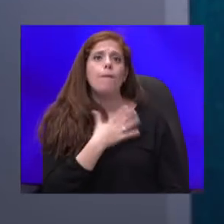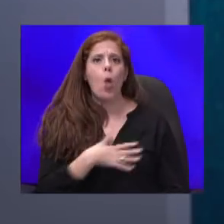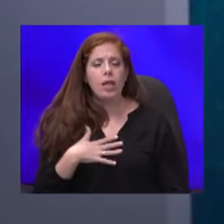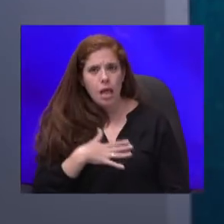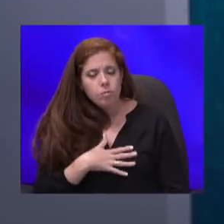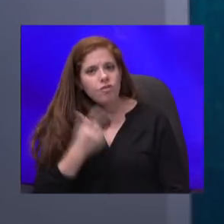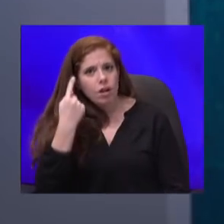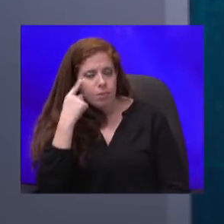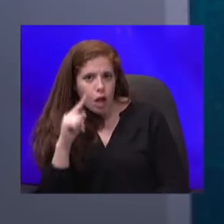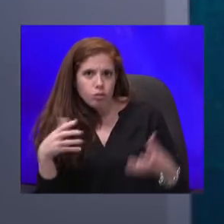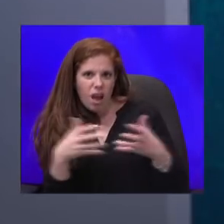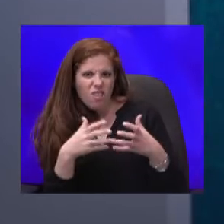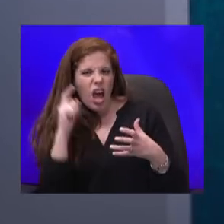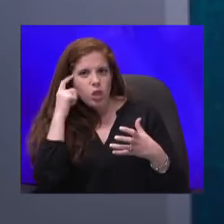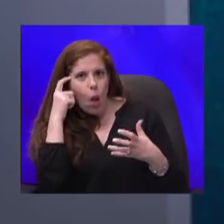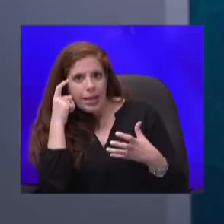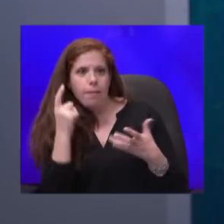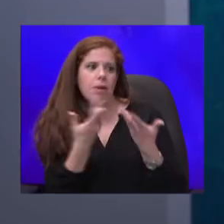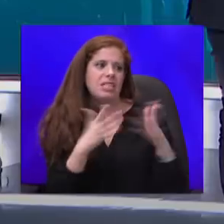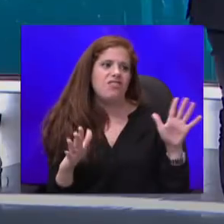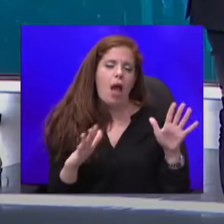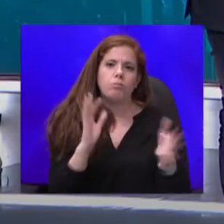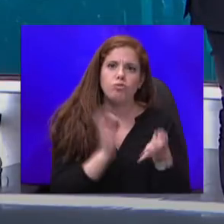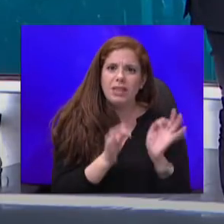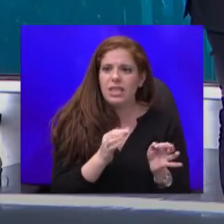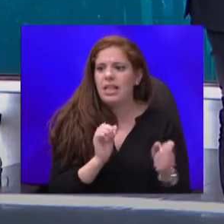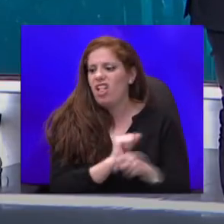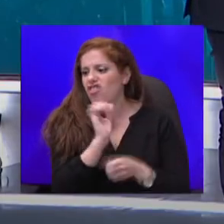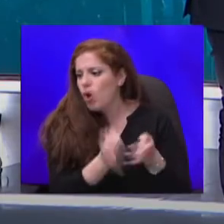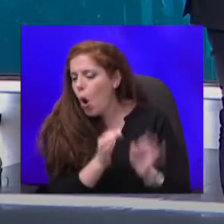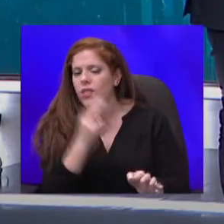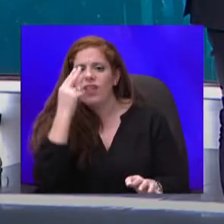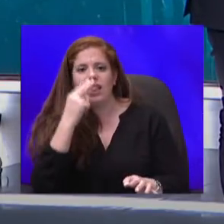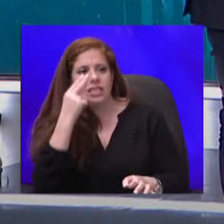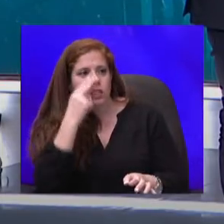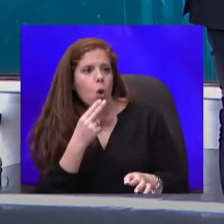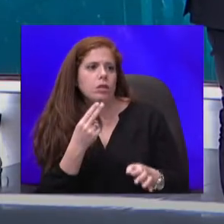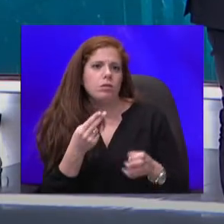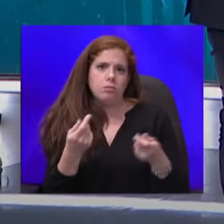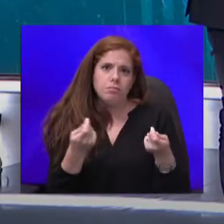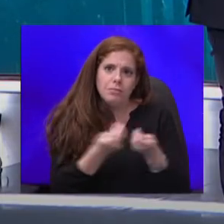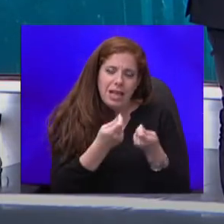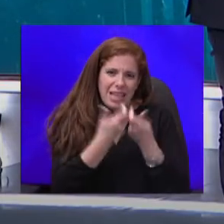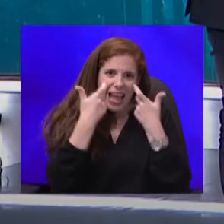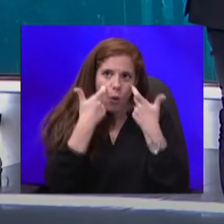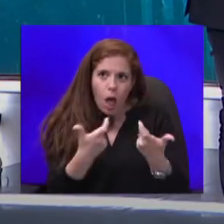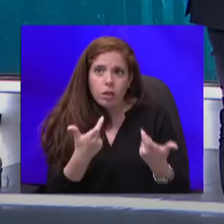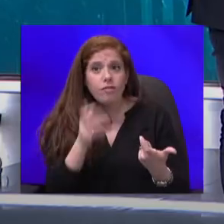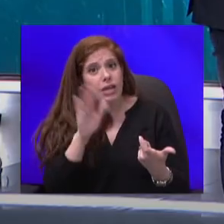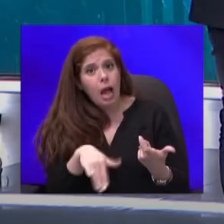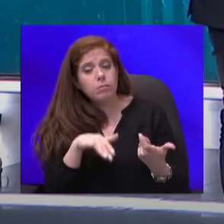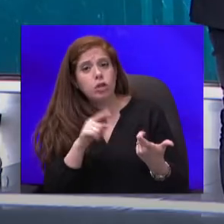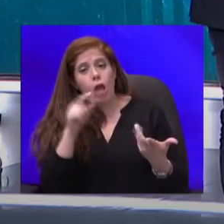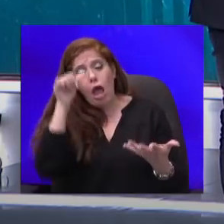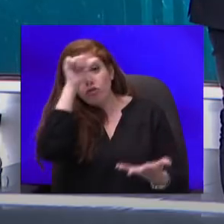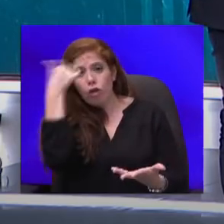מהחשיפה המשפטית לתביעות יצוגיות, ולכנסות מצד הרגולטורים, וגם, אתה יודע, לזה שהמוניטין ישחק, והצרכנים